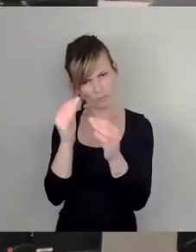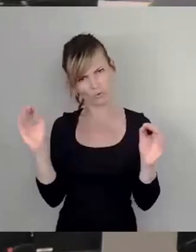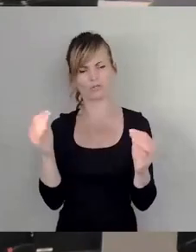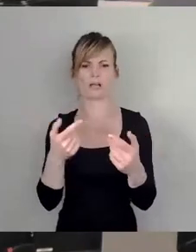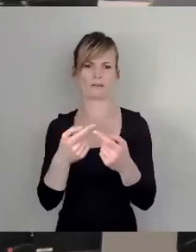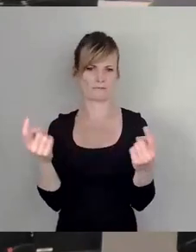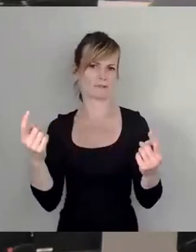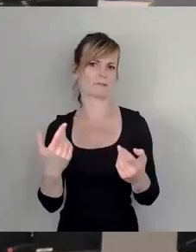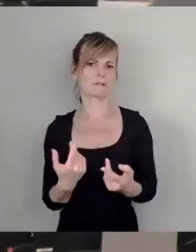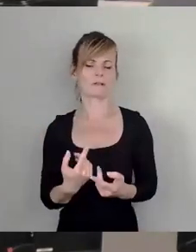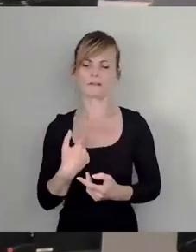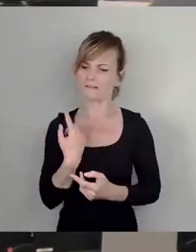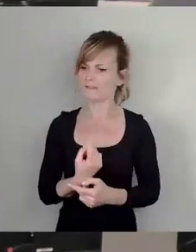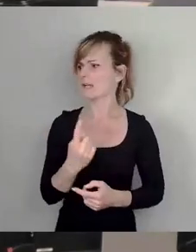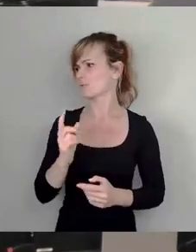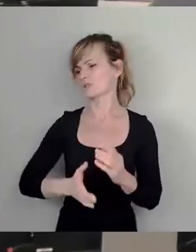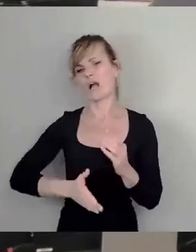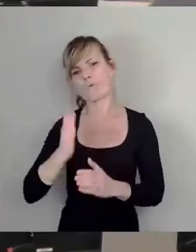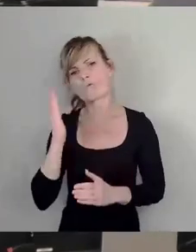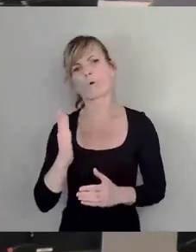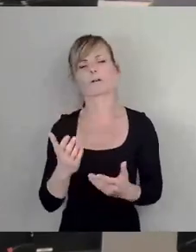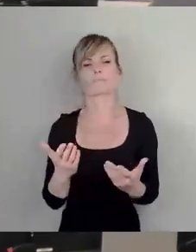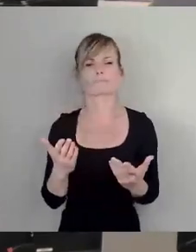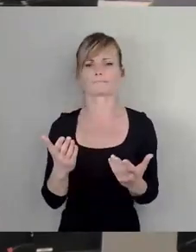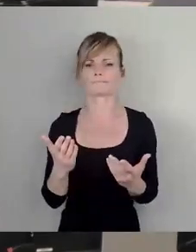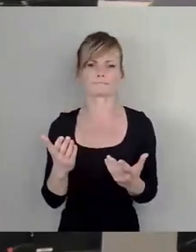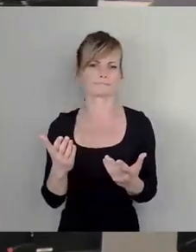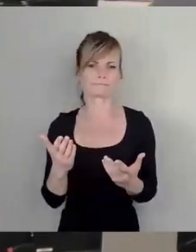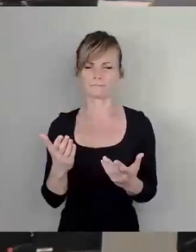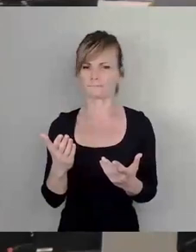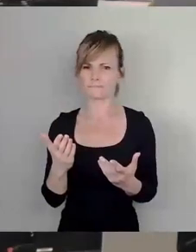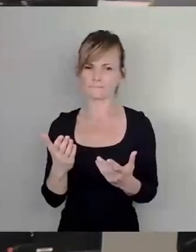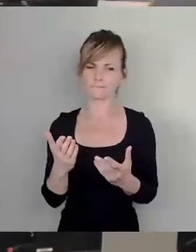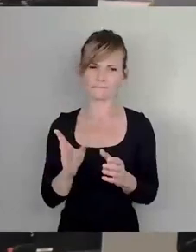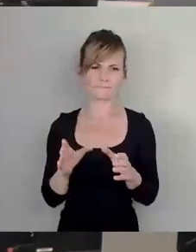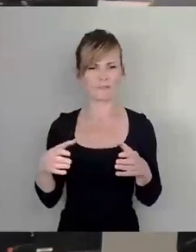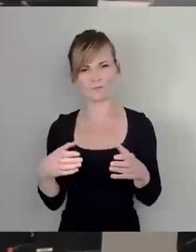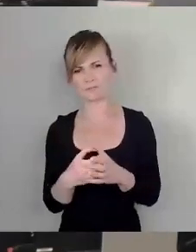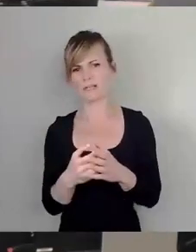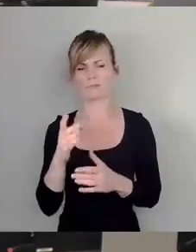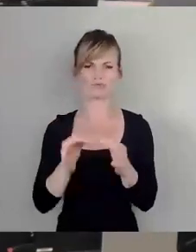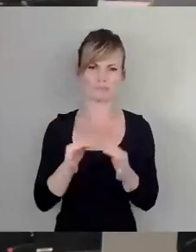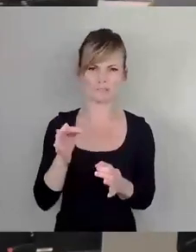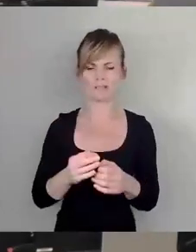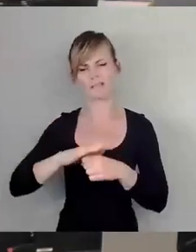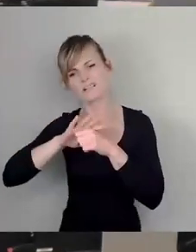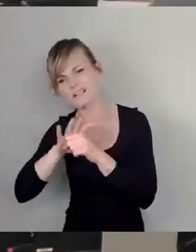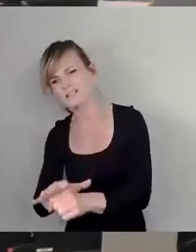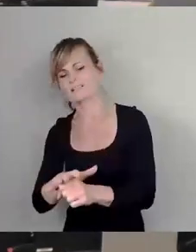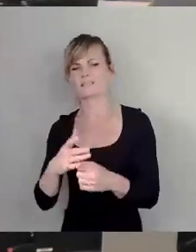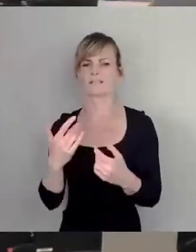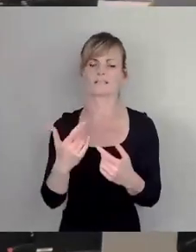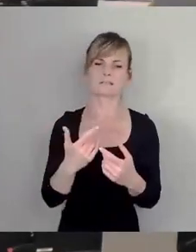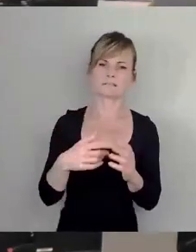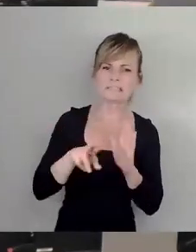diesem Zusammenspiel aus sozusagen Repression und sich weiter